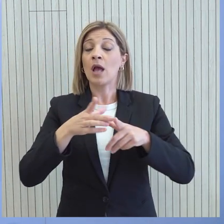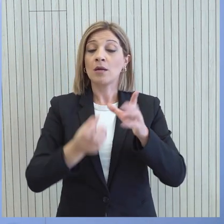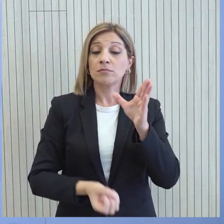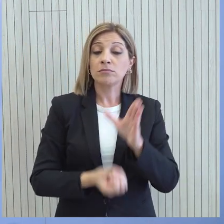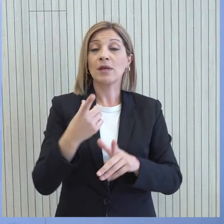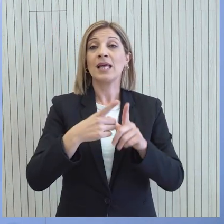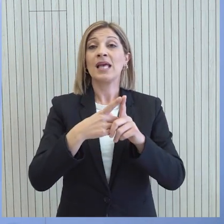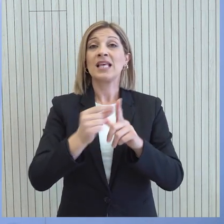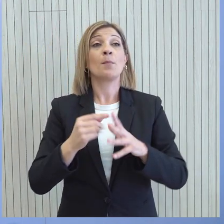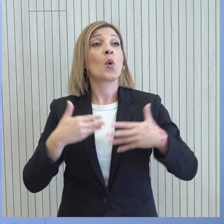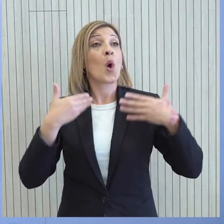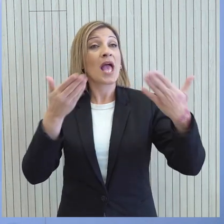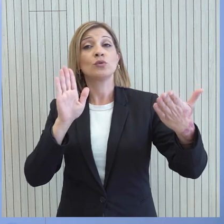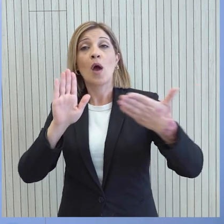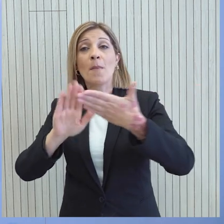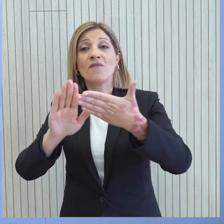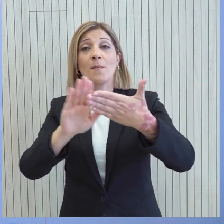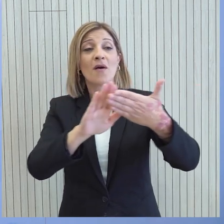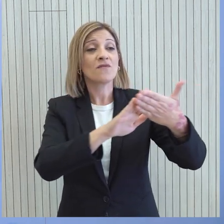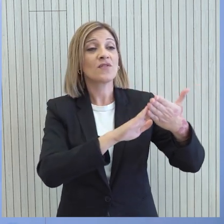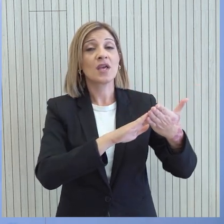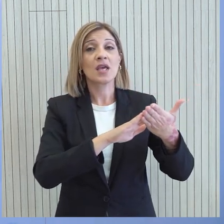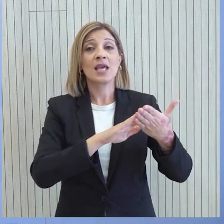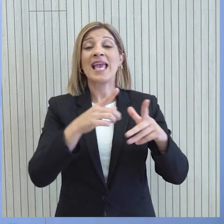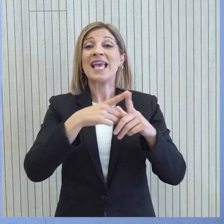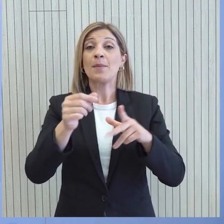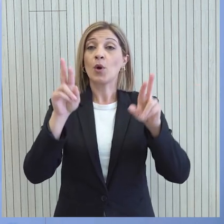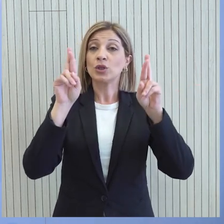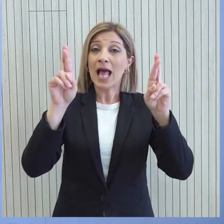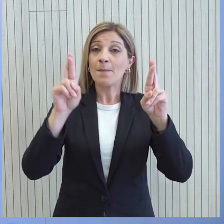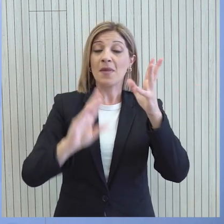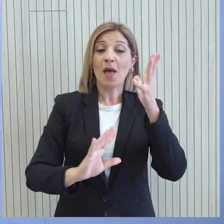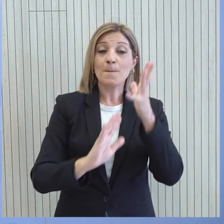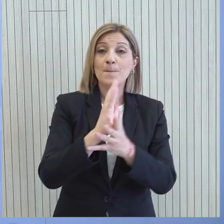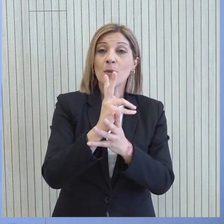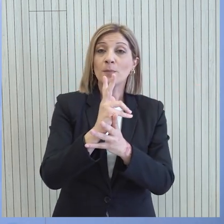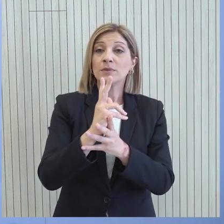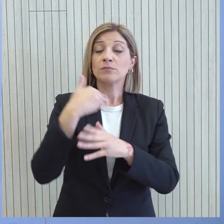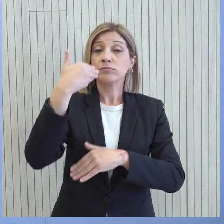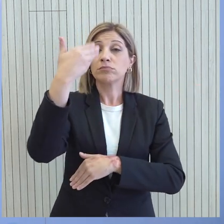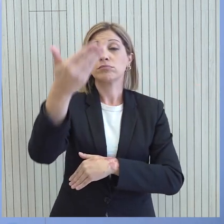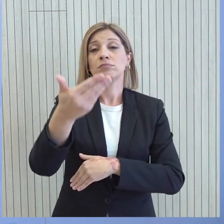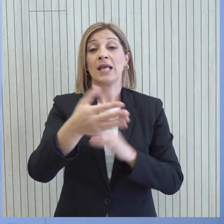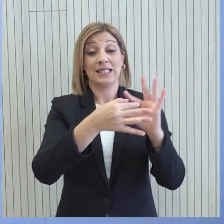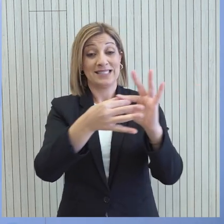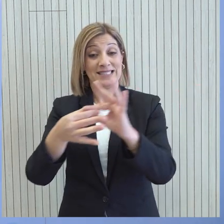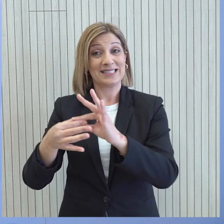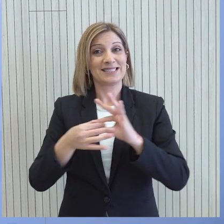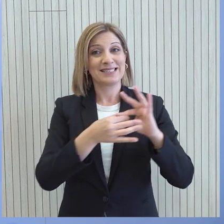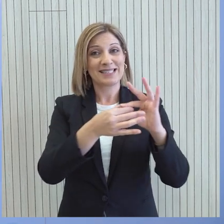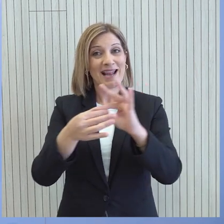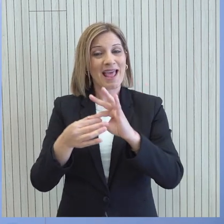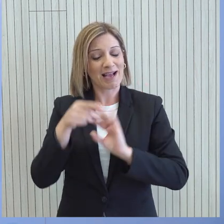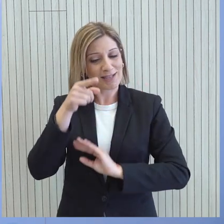εξωστρεφή. Την Κύπρο της ελπίδας, της προοπτικής και της ανάπτυξης. Μεσά από τις συνεργασίες και την